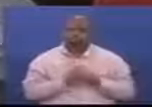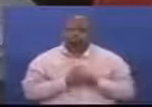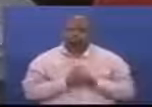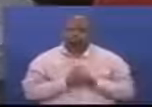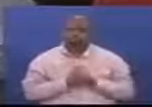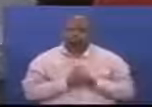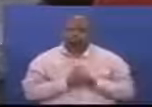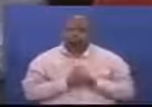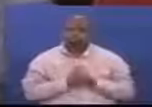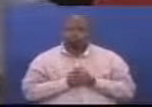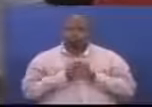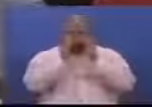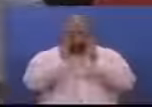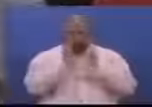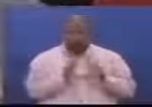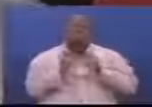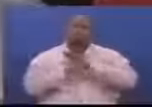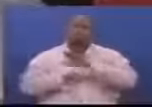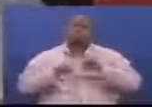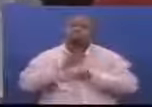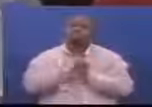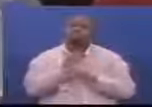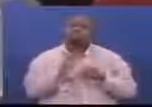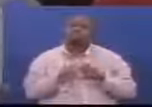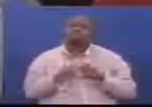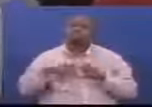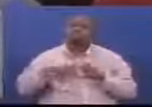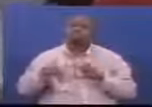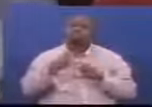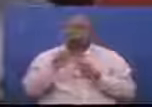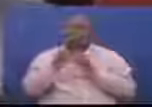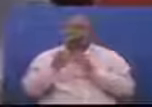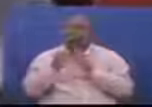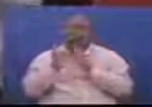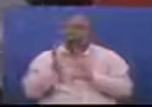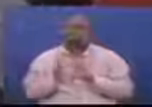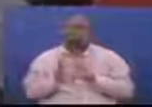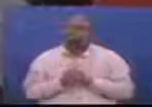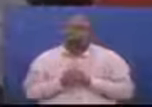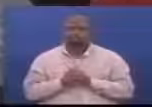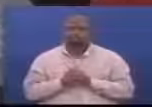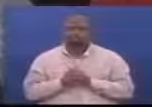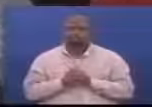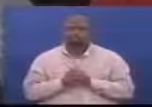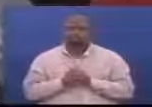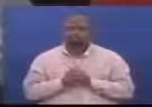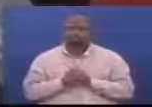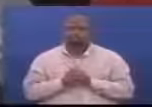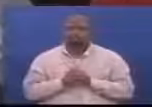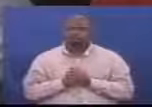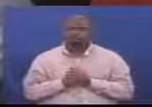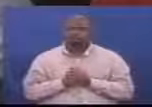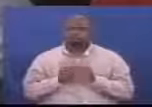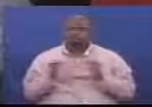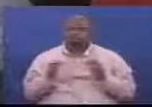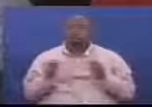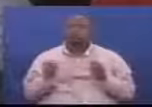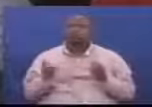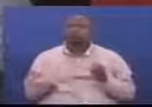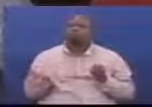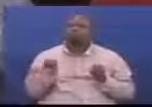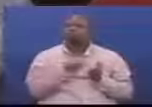Mweshmo mwenyakiti Waziri anasema Kwamba namna How to finance